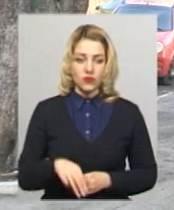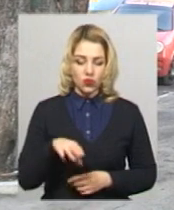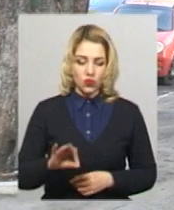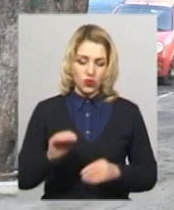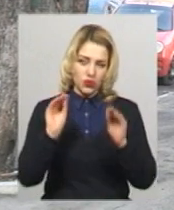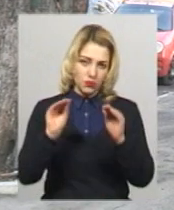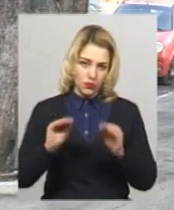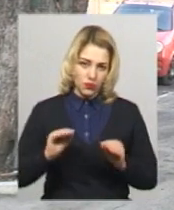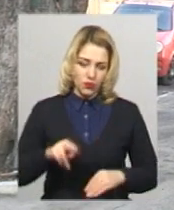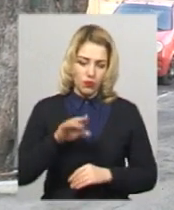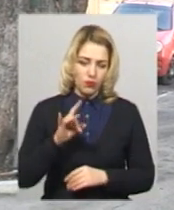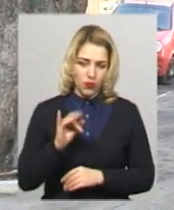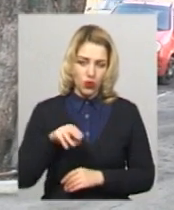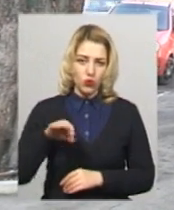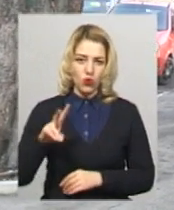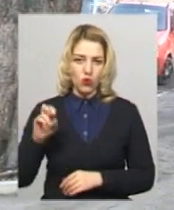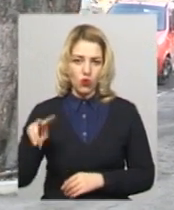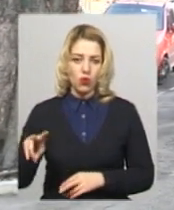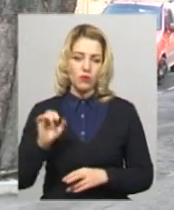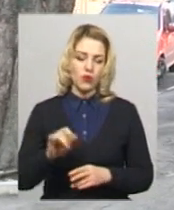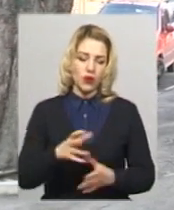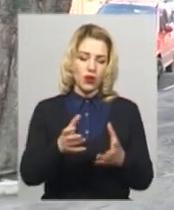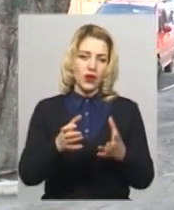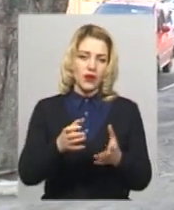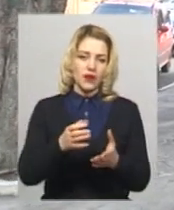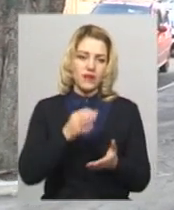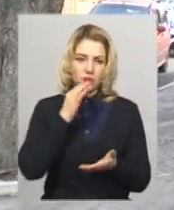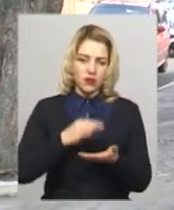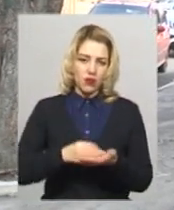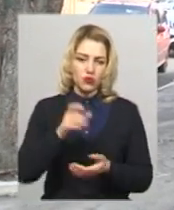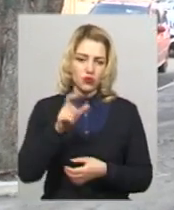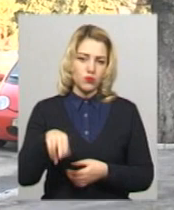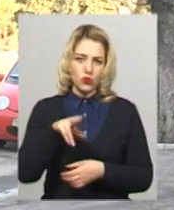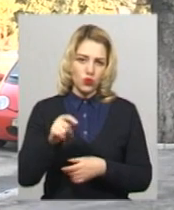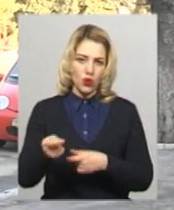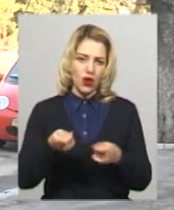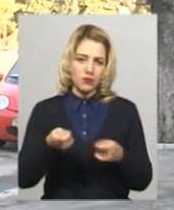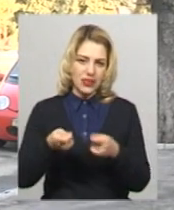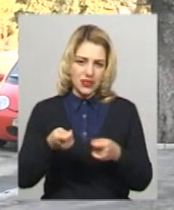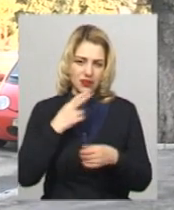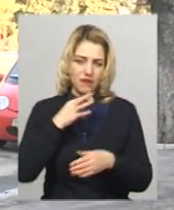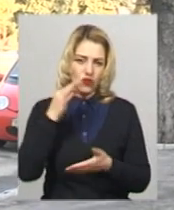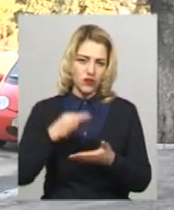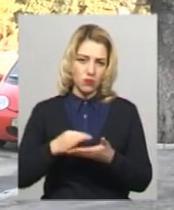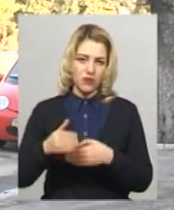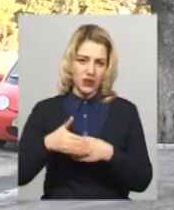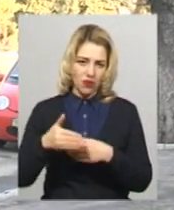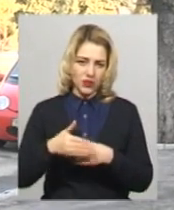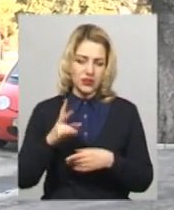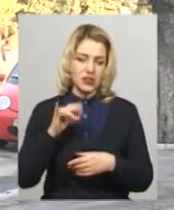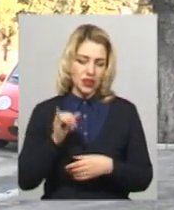складається протокол про притягнення відповідальної особи до адміністративної відповідальності. То водій, маючи вже